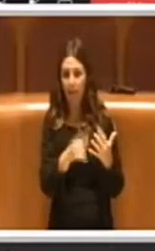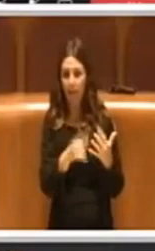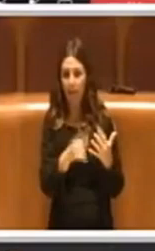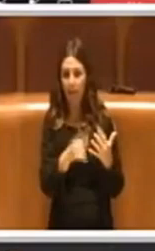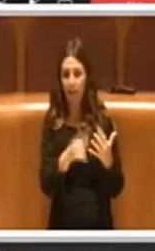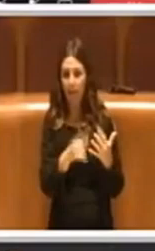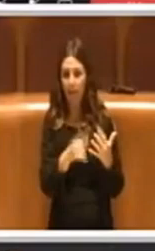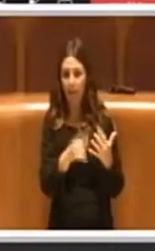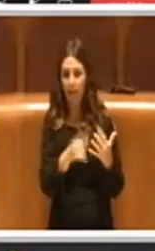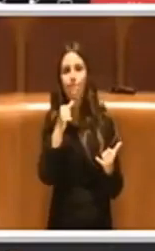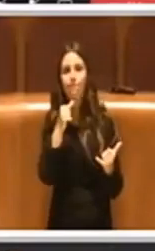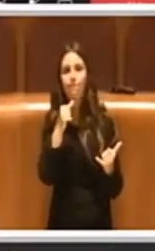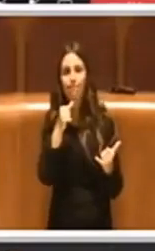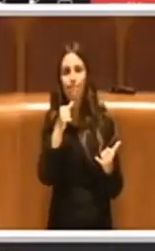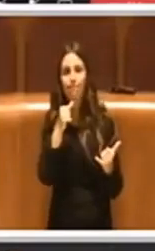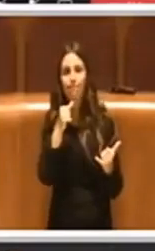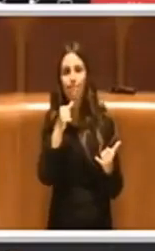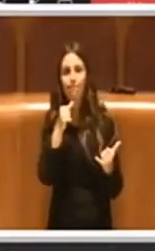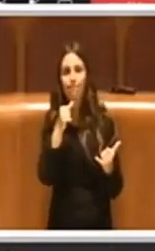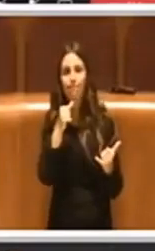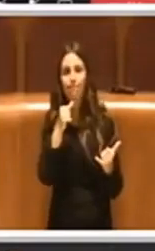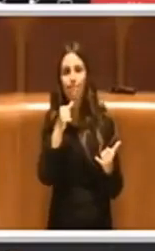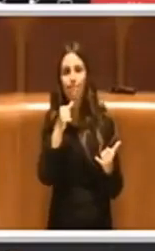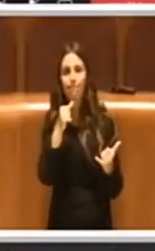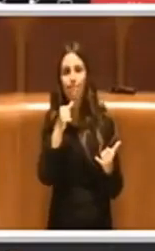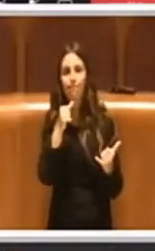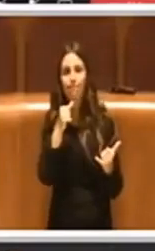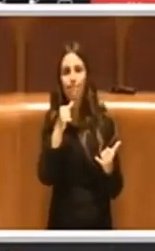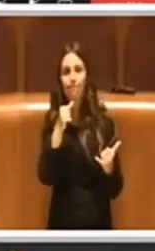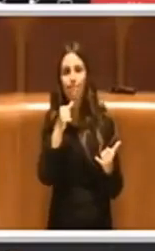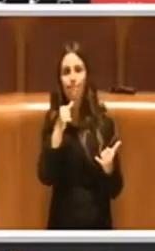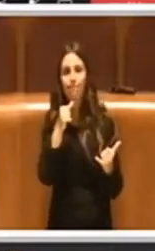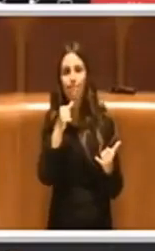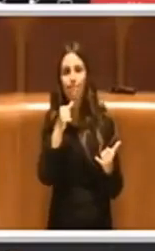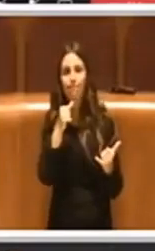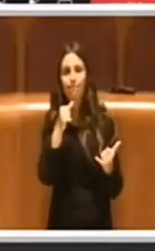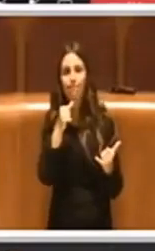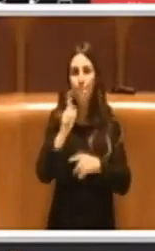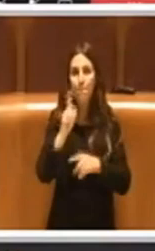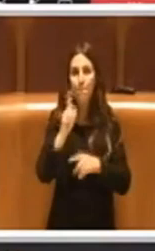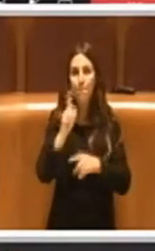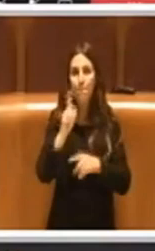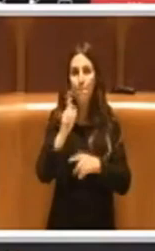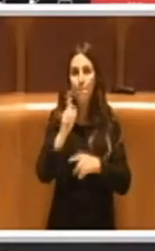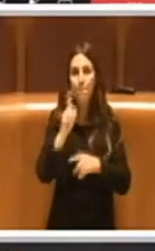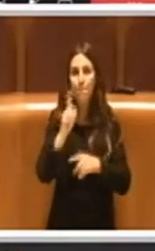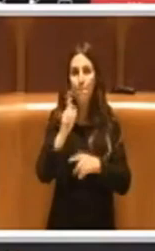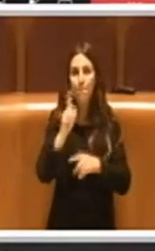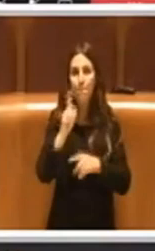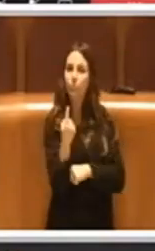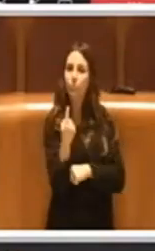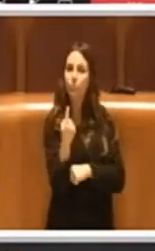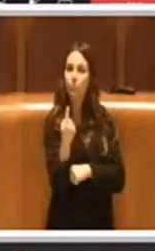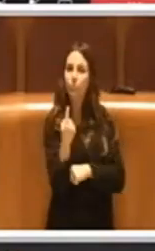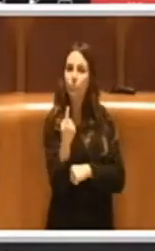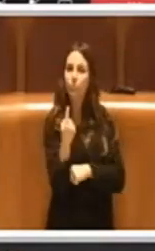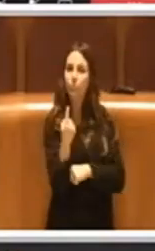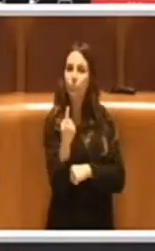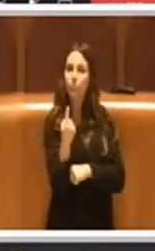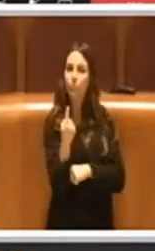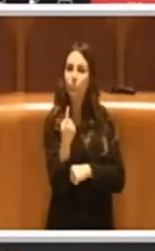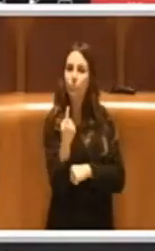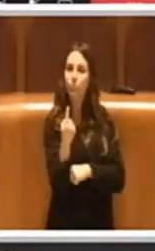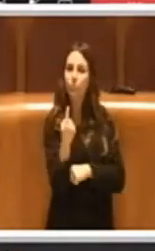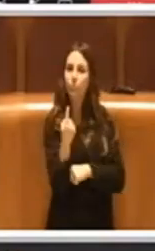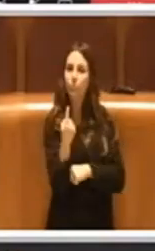ulteriormente gli aspetti che sono emersi questa mattina. E poi la prima richiesta che è